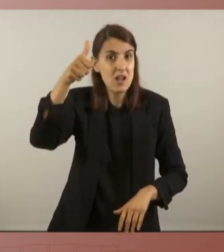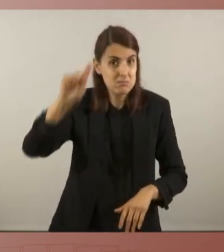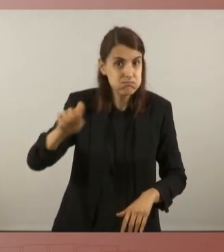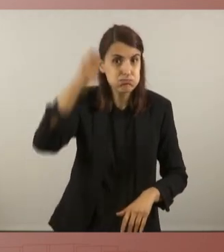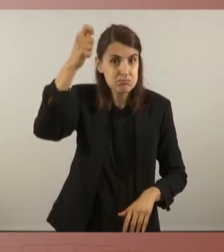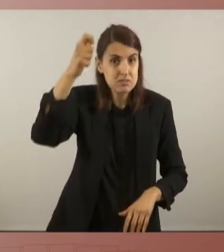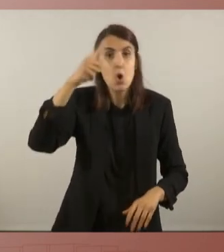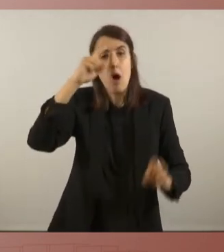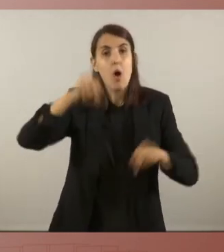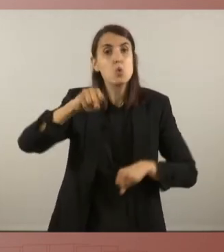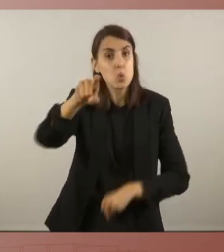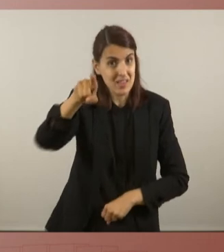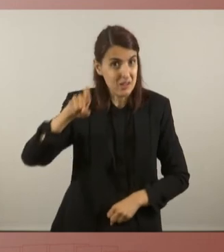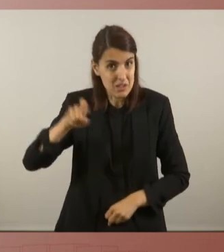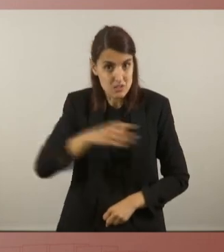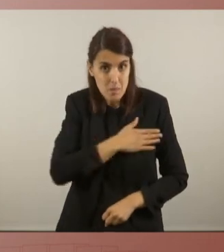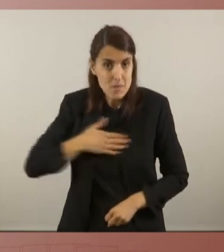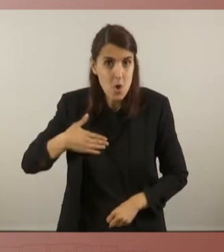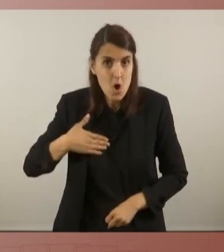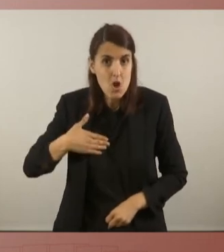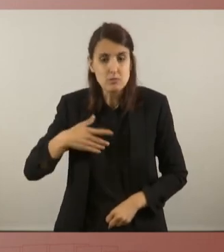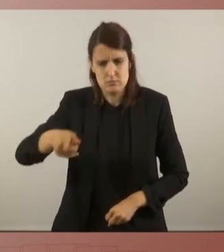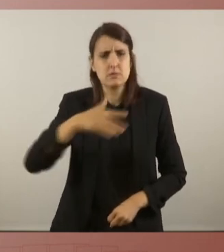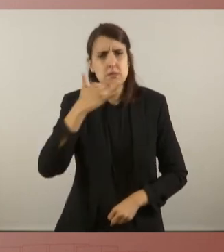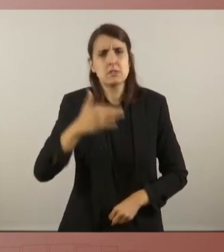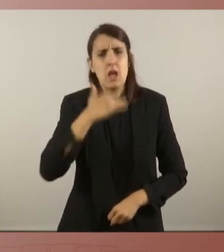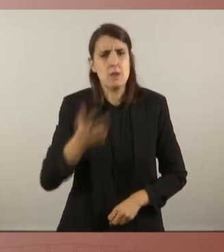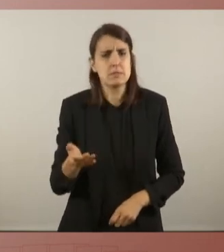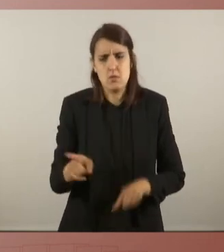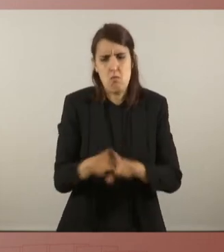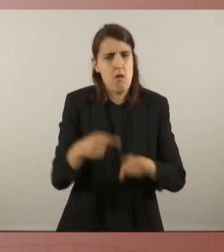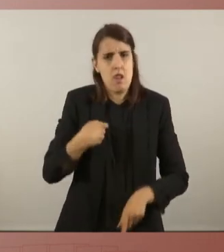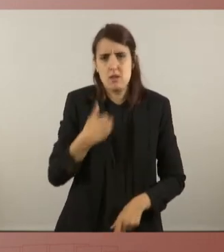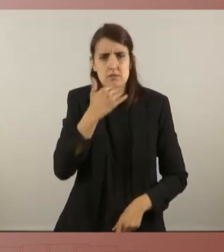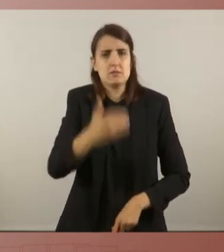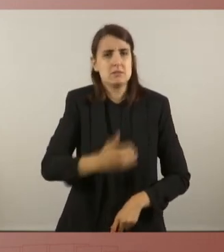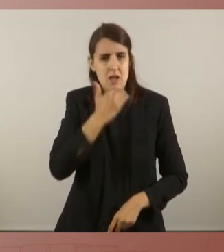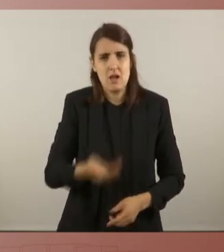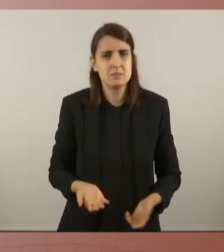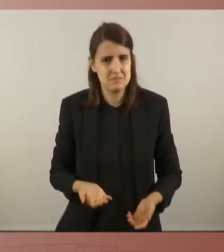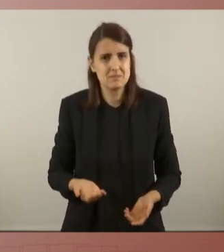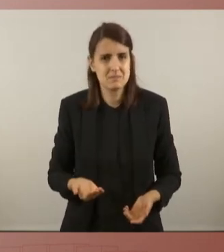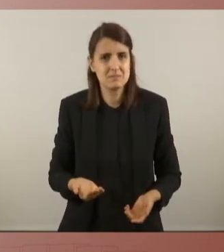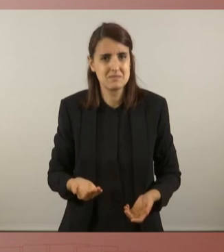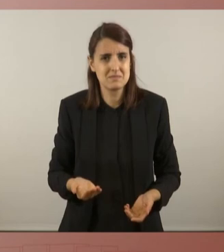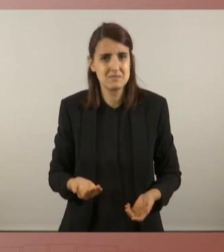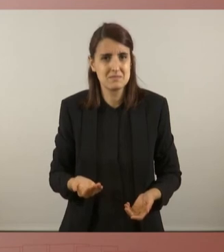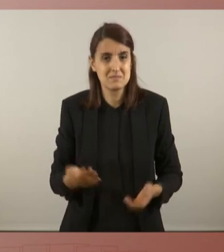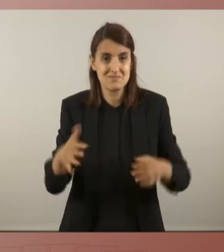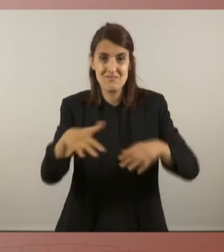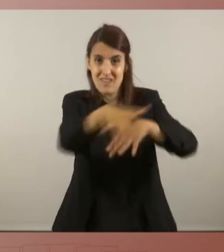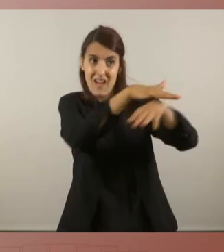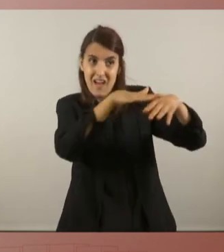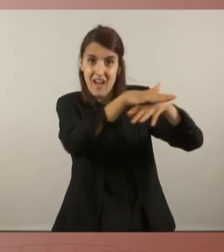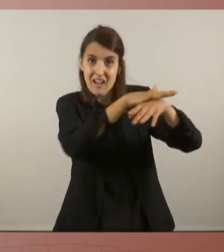'autodeterminació, vostès saben perfectament, igual que nosaltres, vostès saben perfectament, igual que nosaltres, que en absència d'un estat